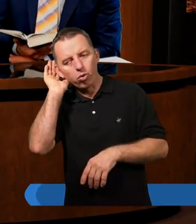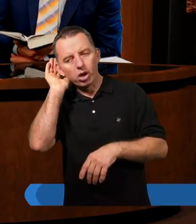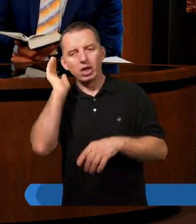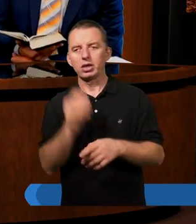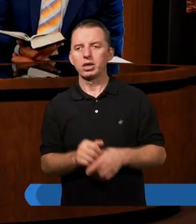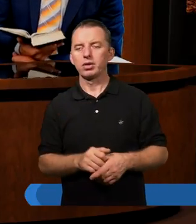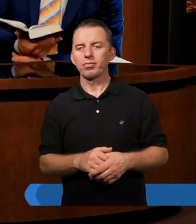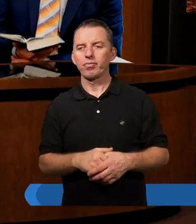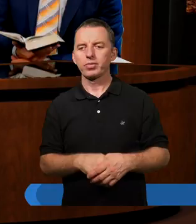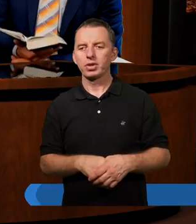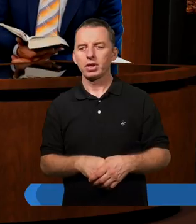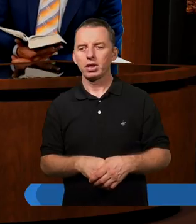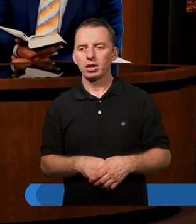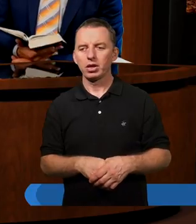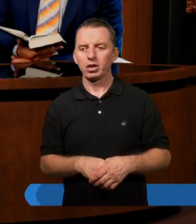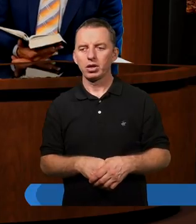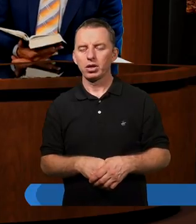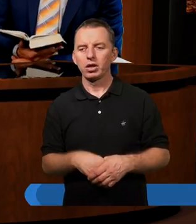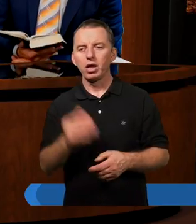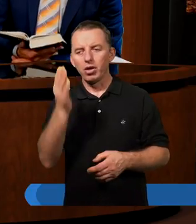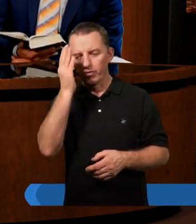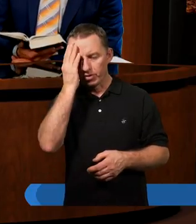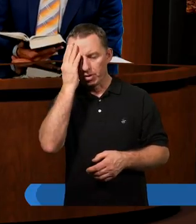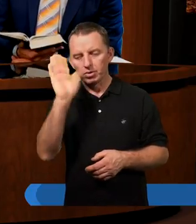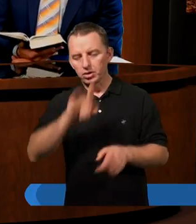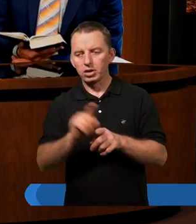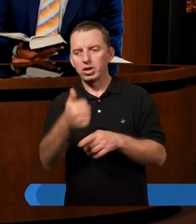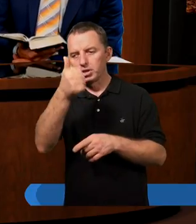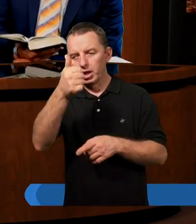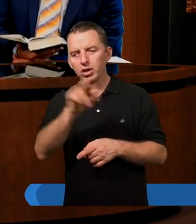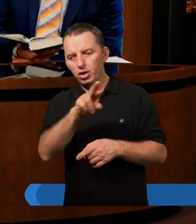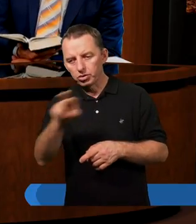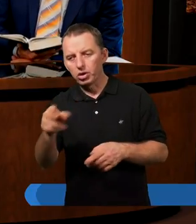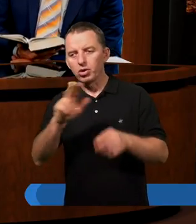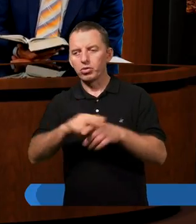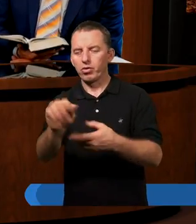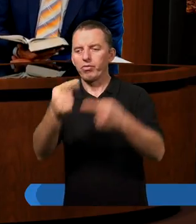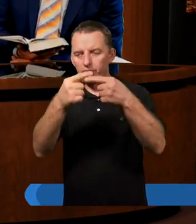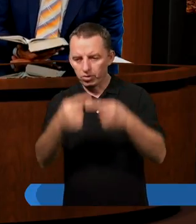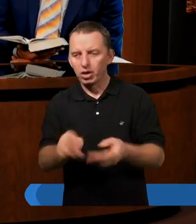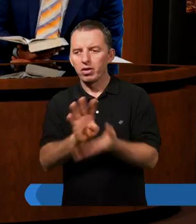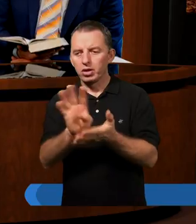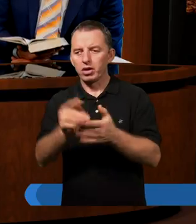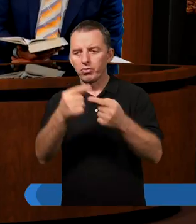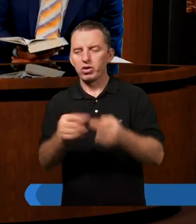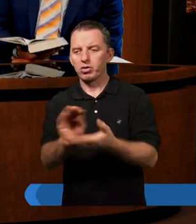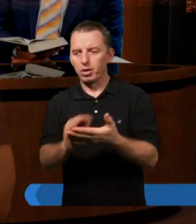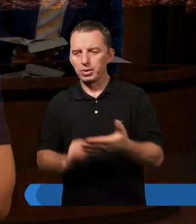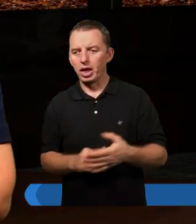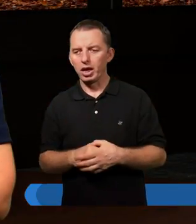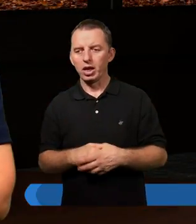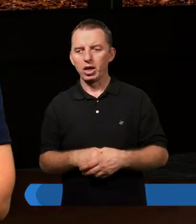się mówi. Tak jest. Proszę bardzo. Dla mnie tu jest jeszcze jedna rzecz ważna akurat w tym tekście, w czternastym wersecie.